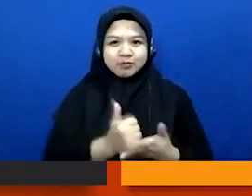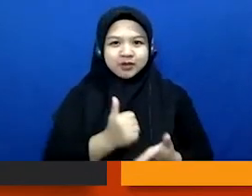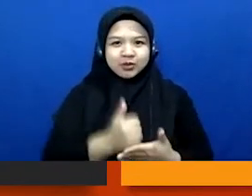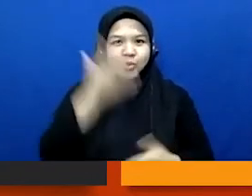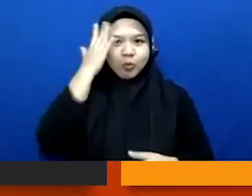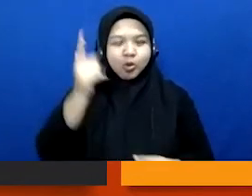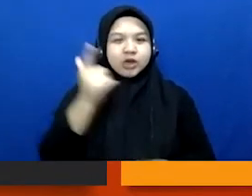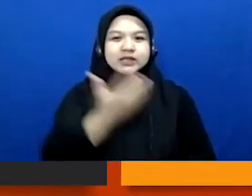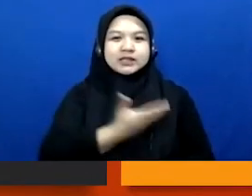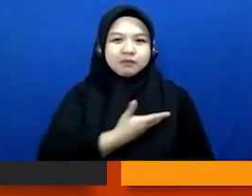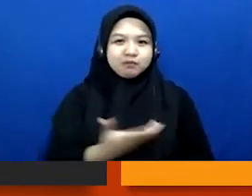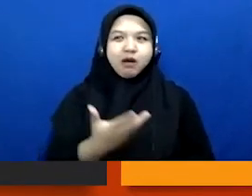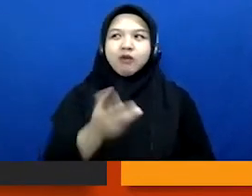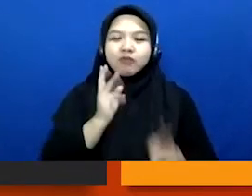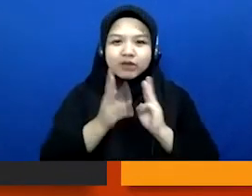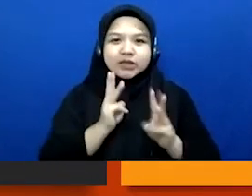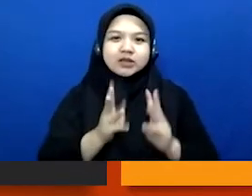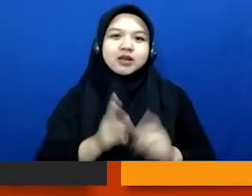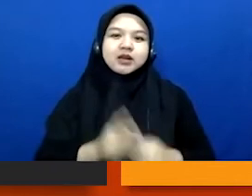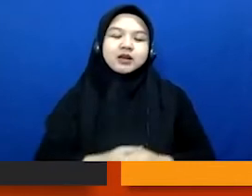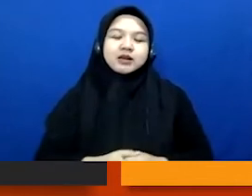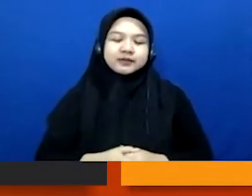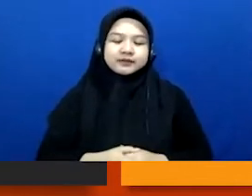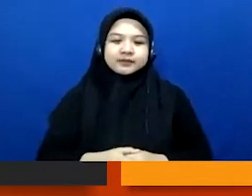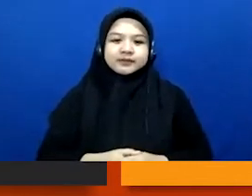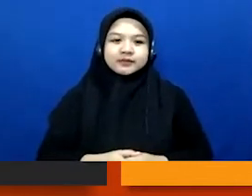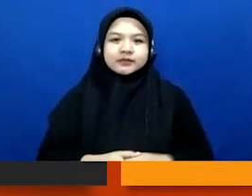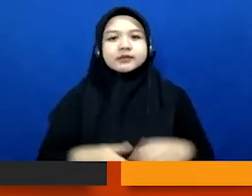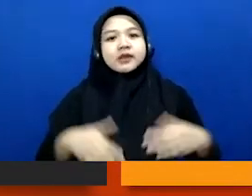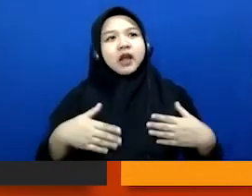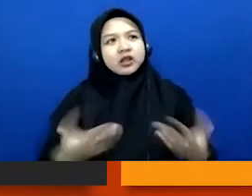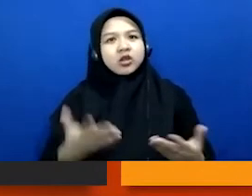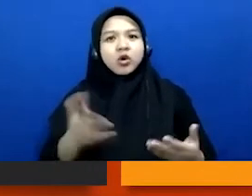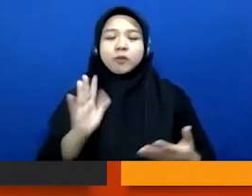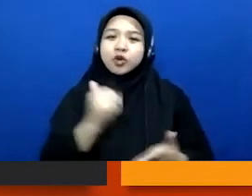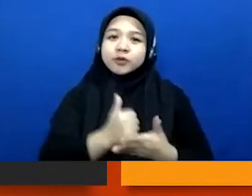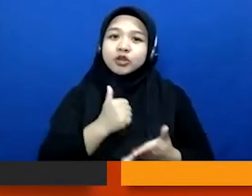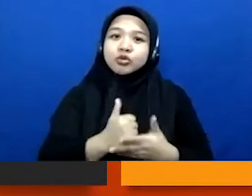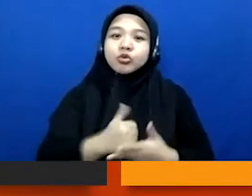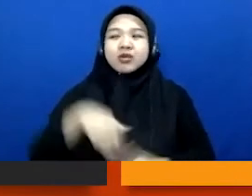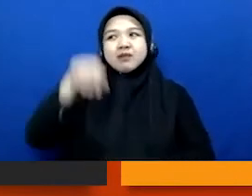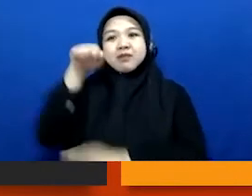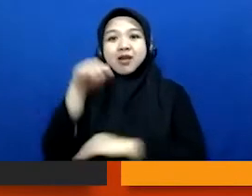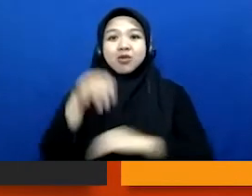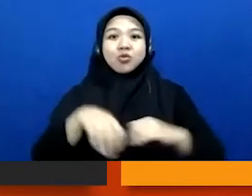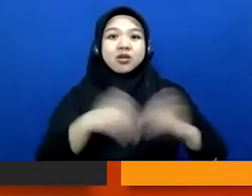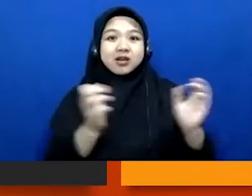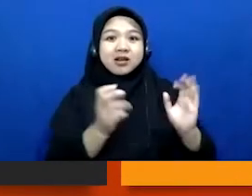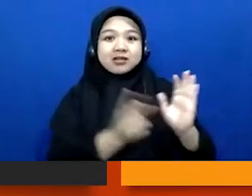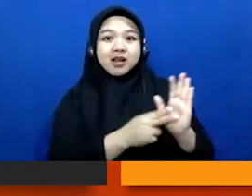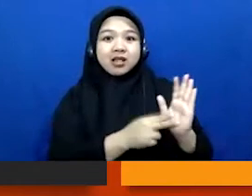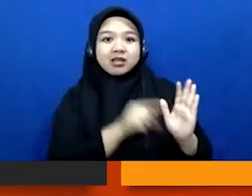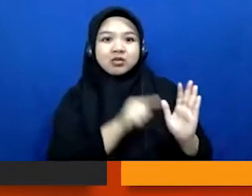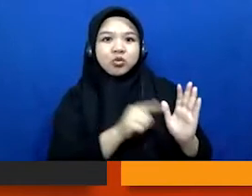mau untuk diwawancara gitu kan atau juga belum tentu pelaku kekerasan seksual terhadap naruti ini